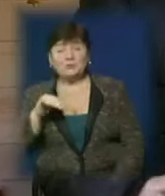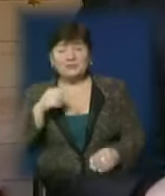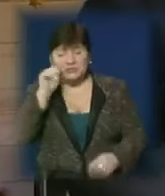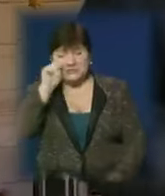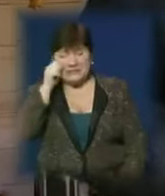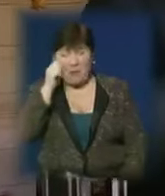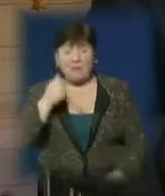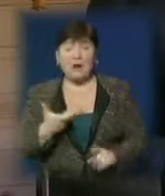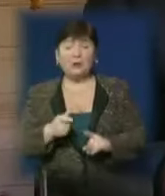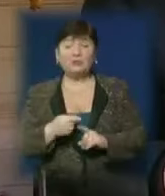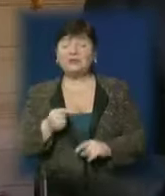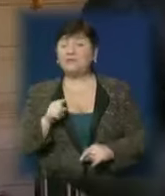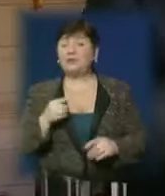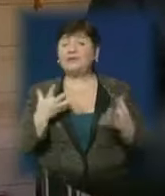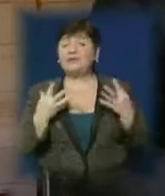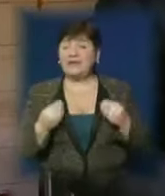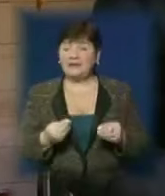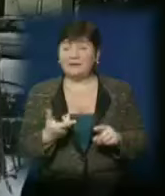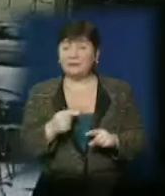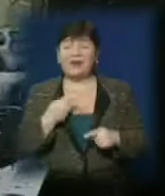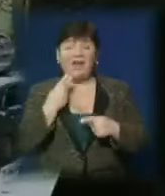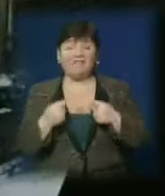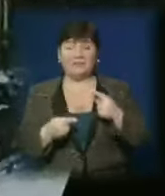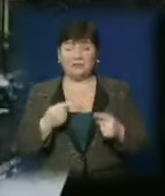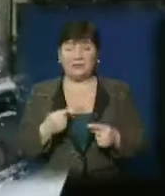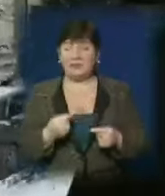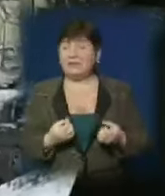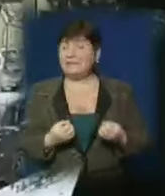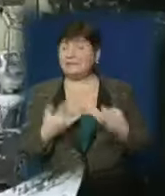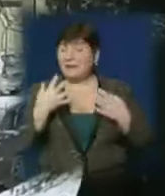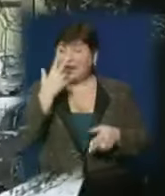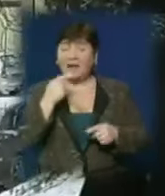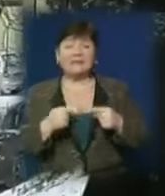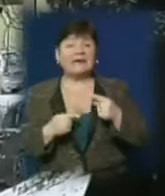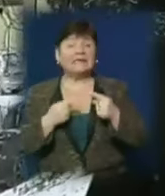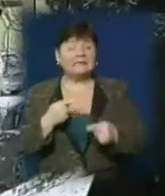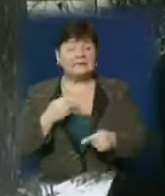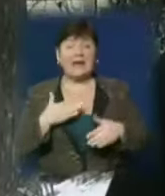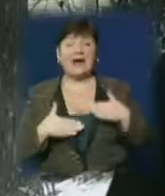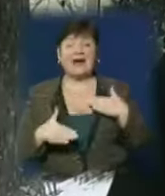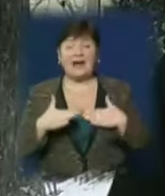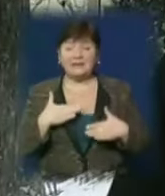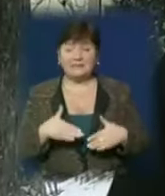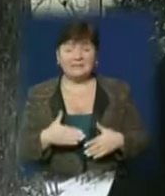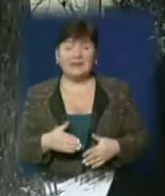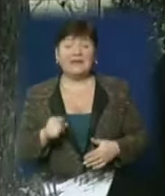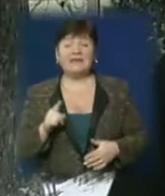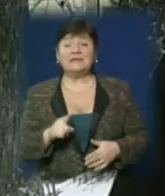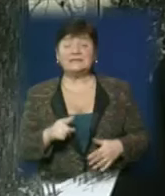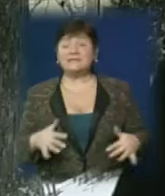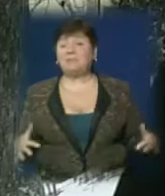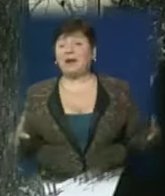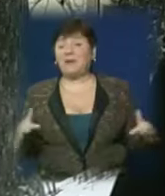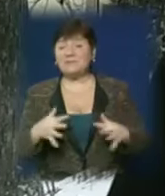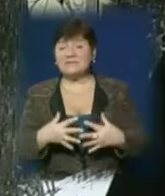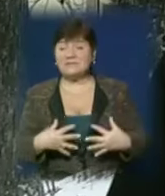дуже в той день, дуже бути війшливим. Свято, традиція, радість. І сподіваюся, що ми зберемося всією